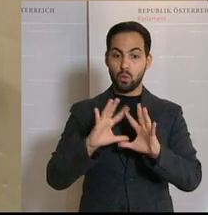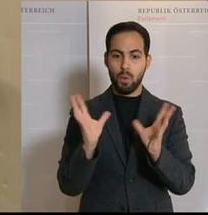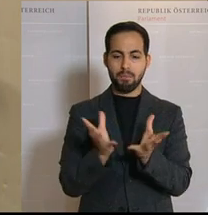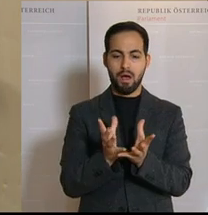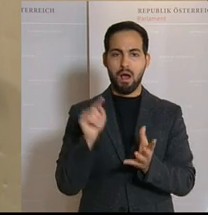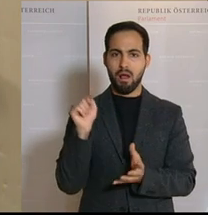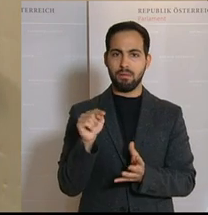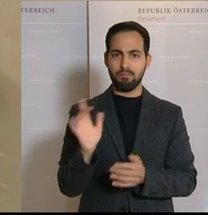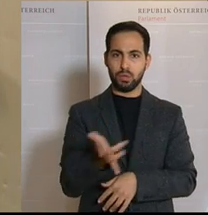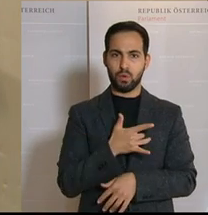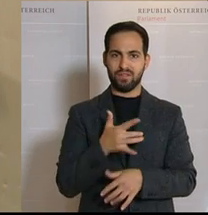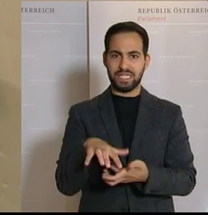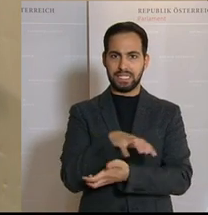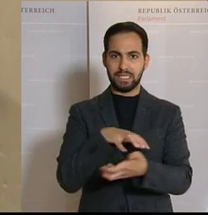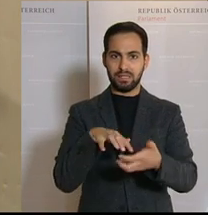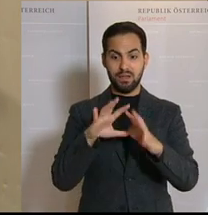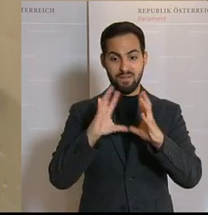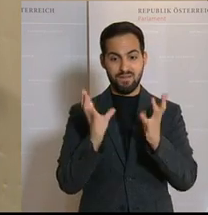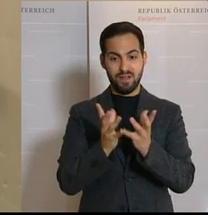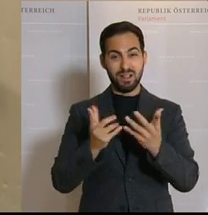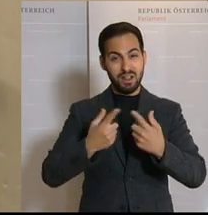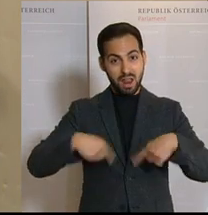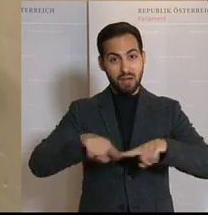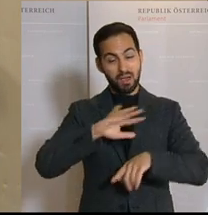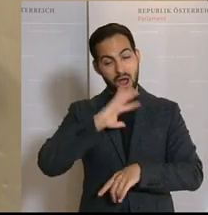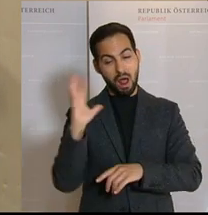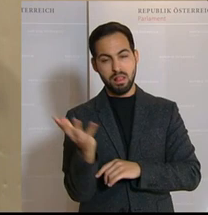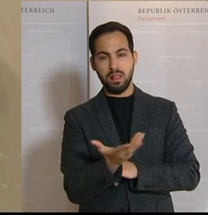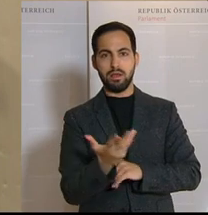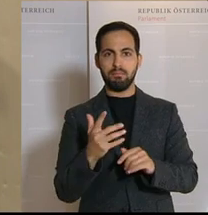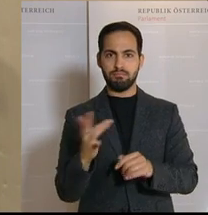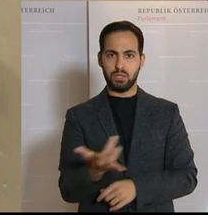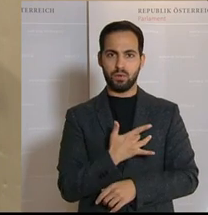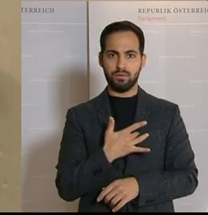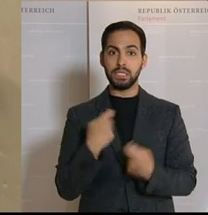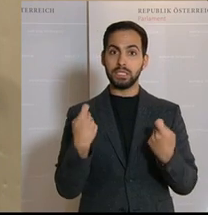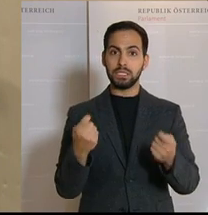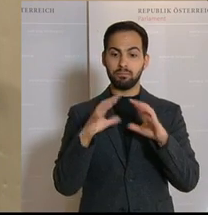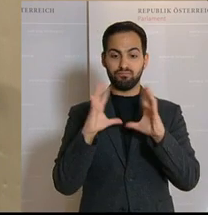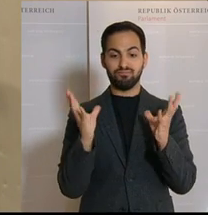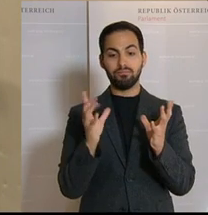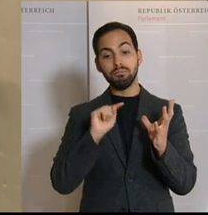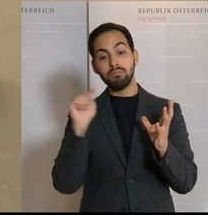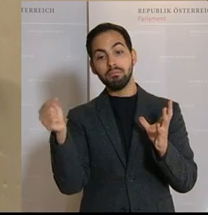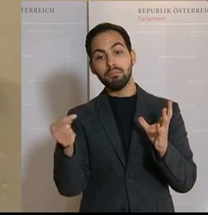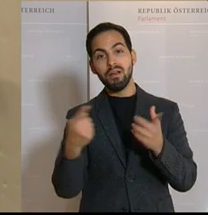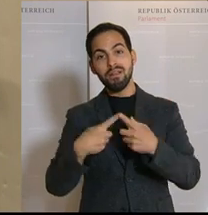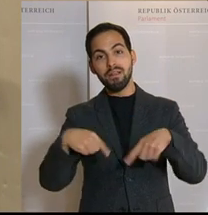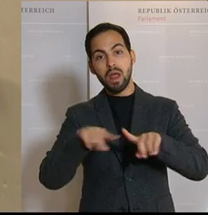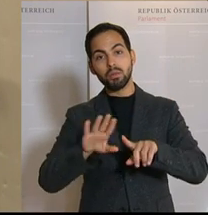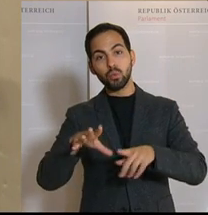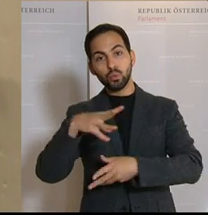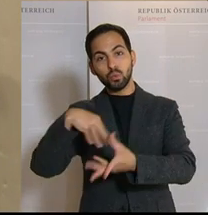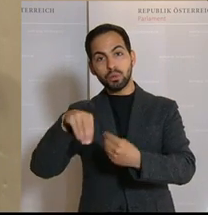Krise. Jedes Land ist betroffen. Und es gibt Länder, die ganz unterschiedlich mit dem Thema umgegangen sind,